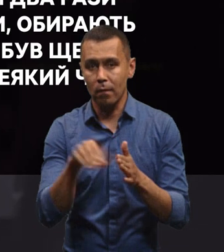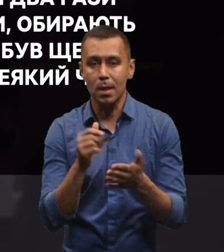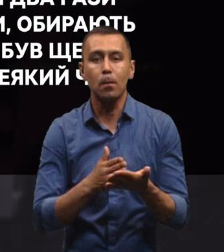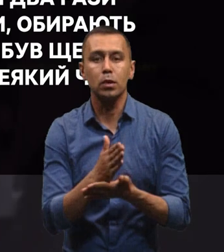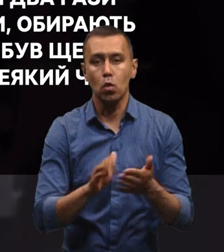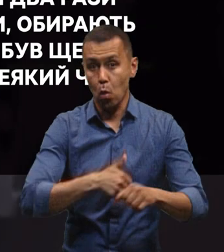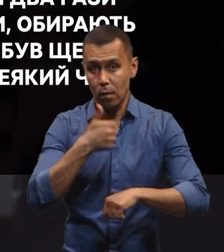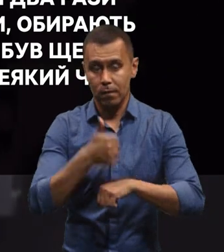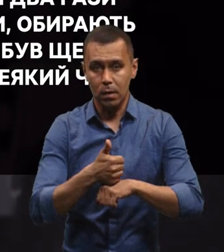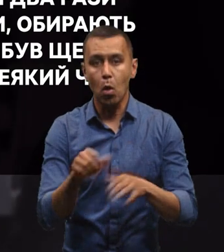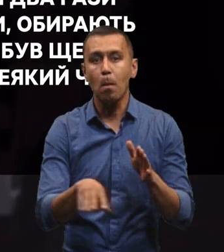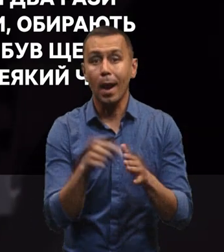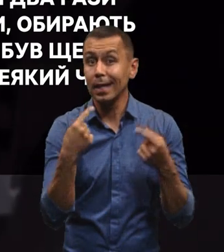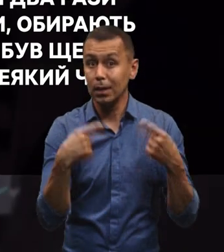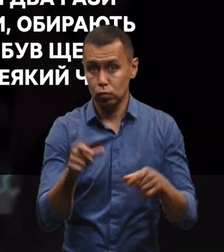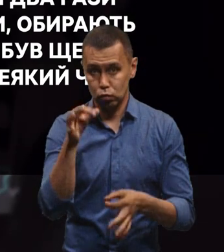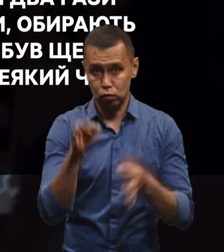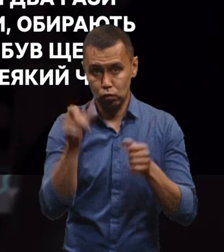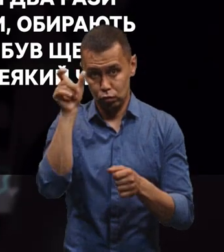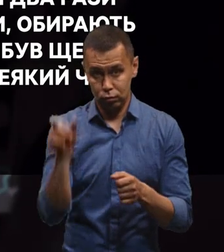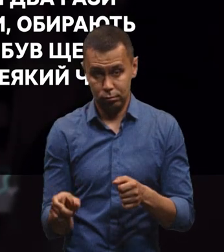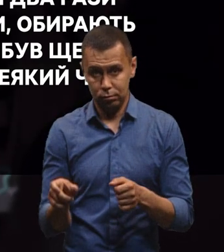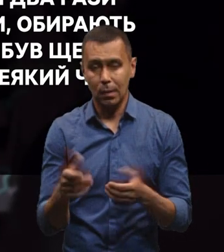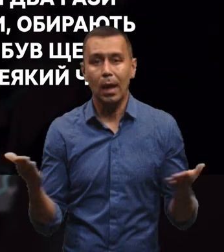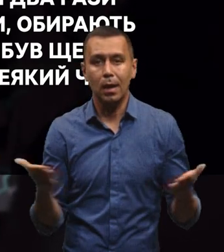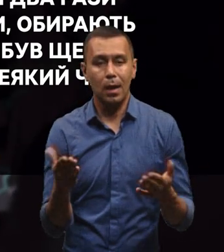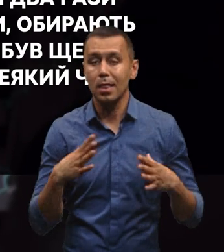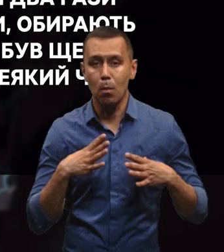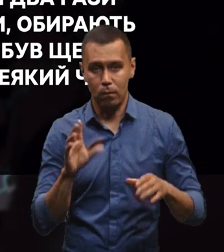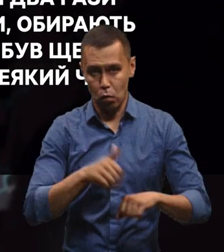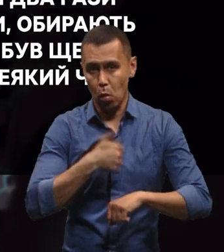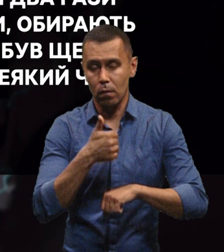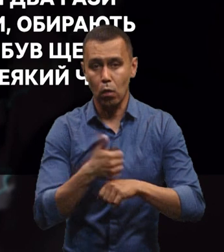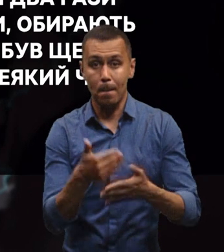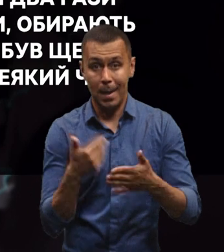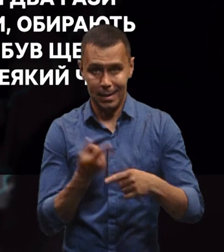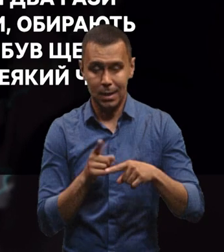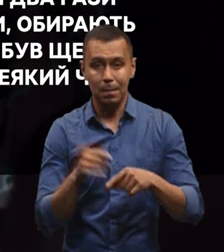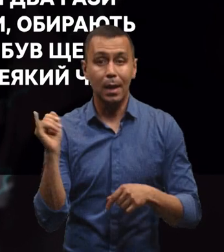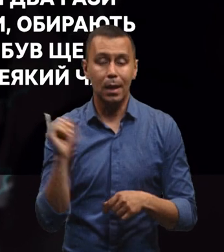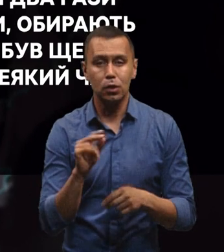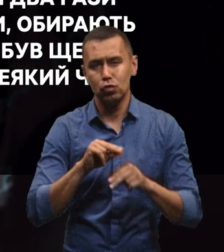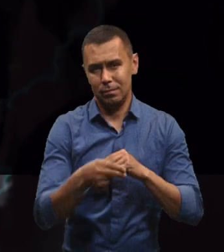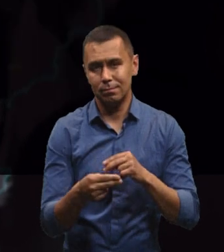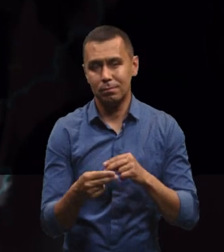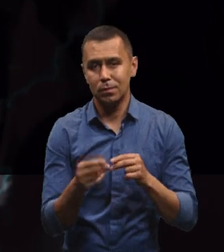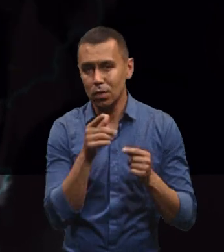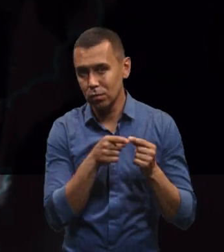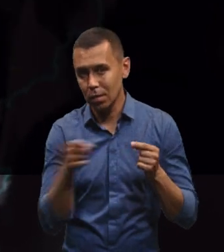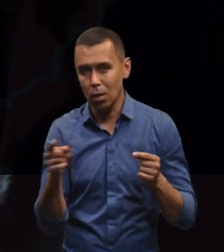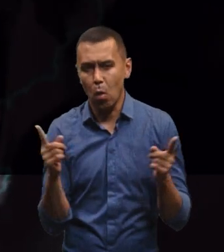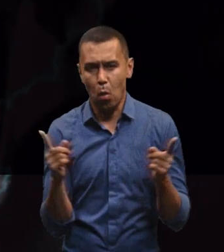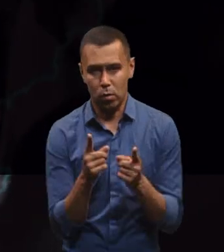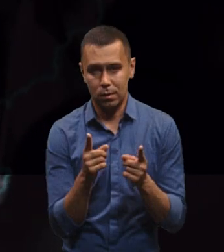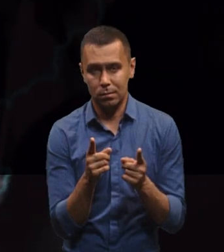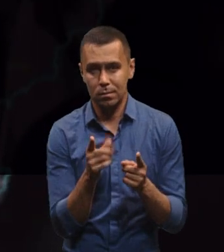посаду голови, обирають іншого кандидата, який не був головою до цього. І через деякий час, дуже короткий